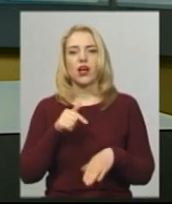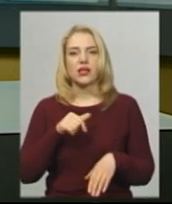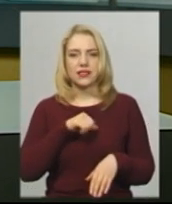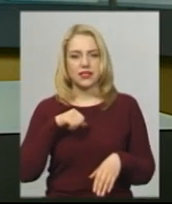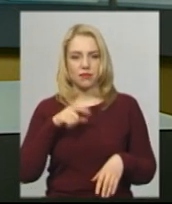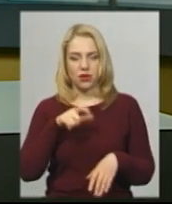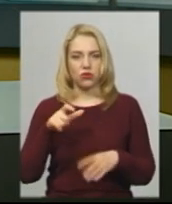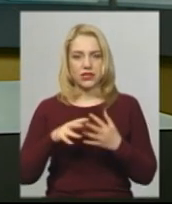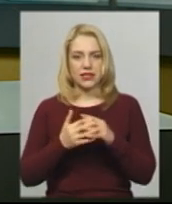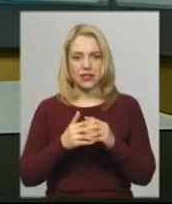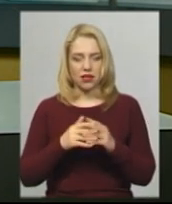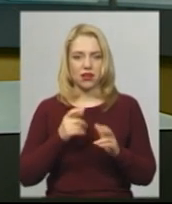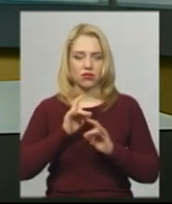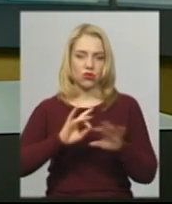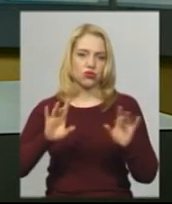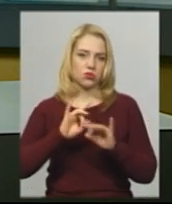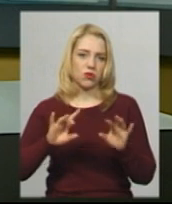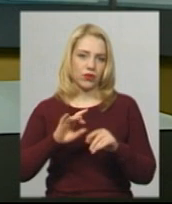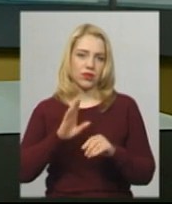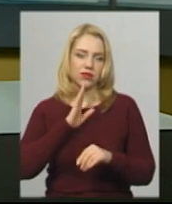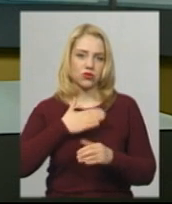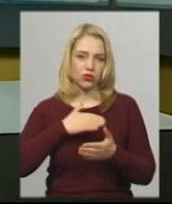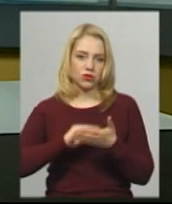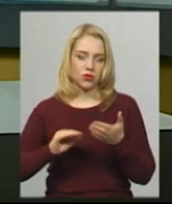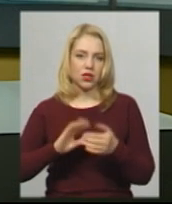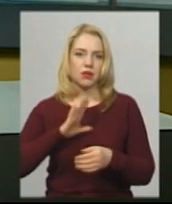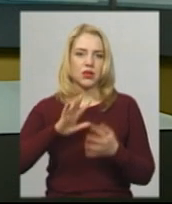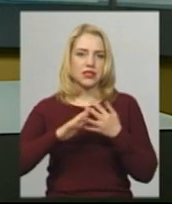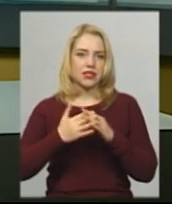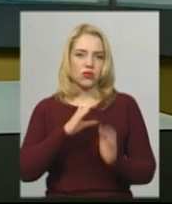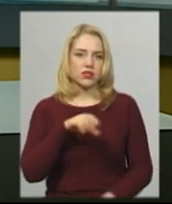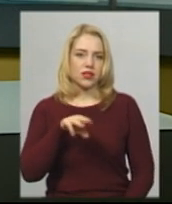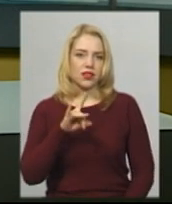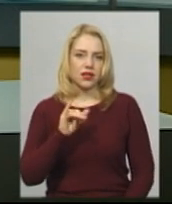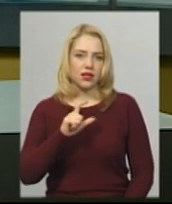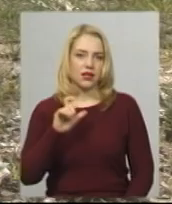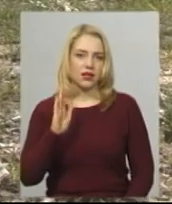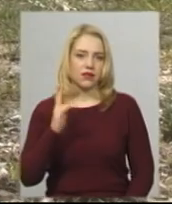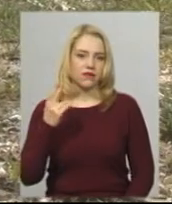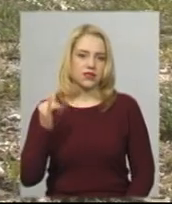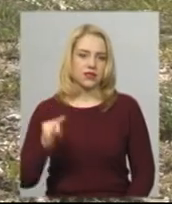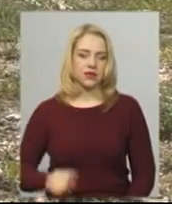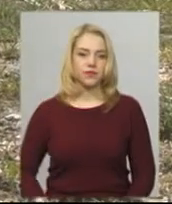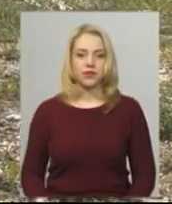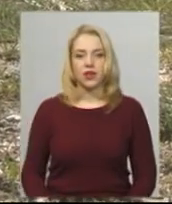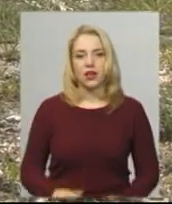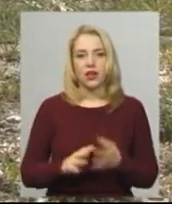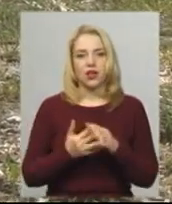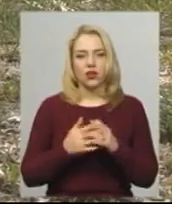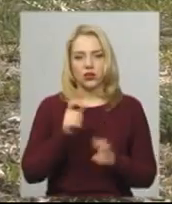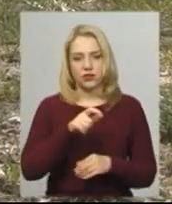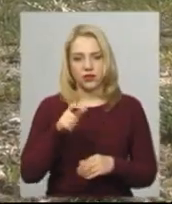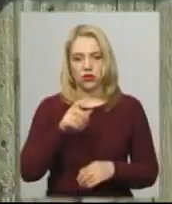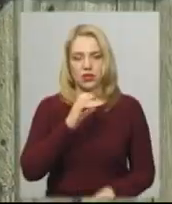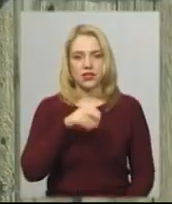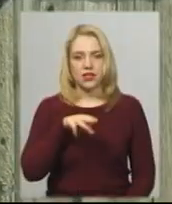Світлана Поробок. Вона побувала у Стріхівцях та зустрілася із тамтешніми жителями. Жителі Стріхівців, які тримають